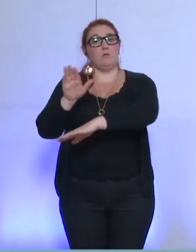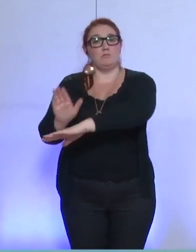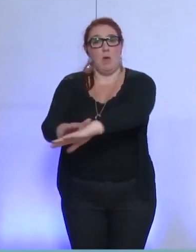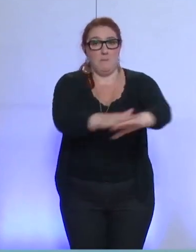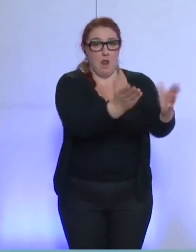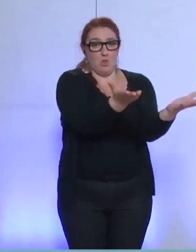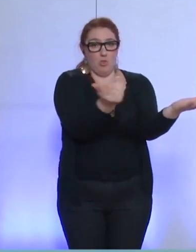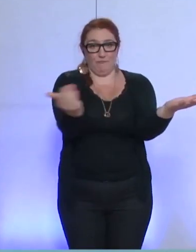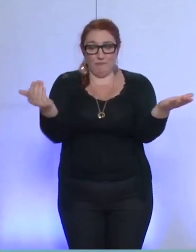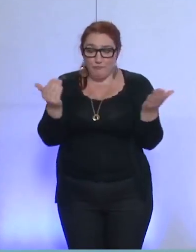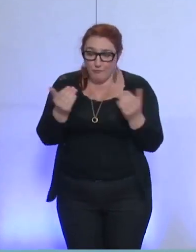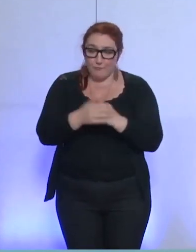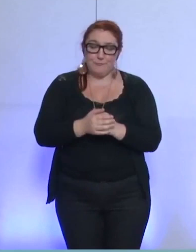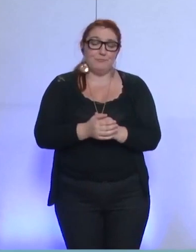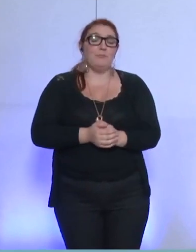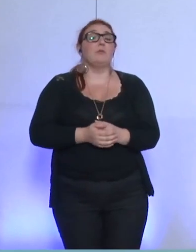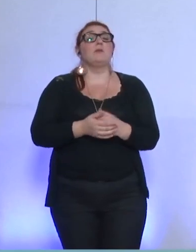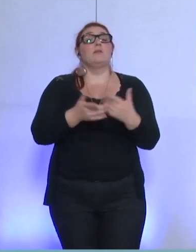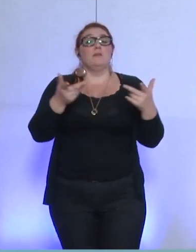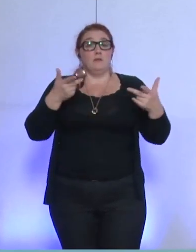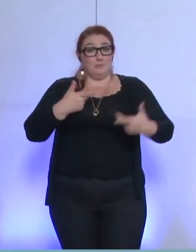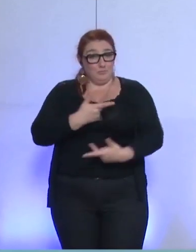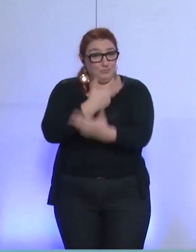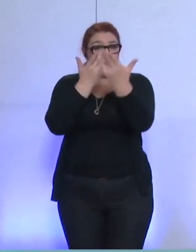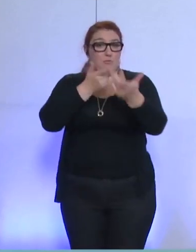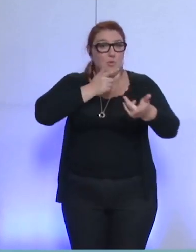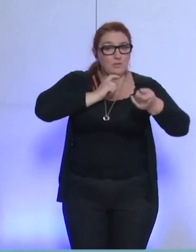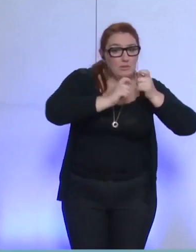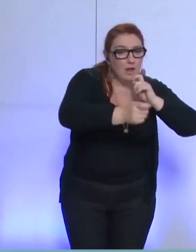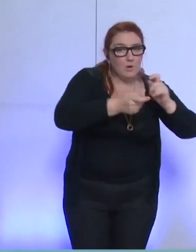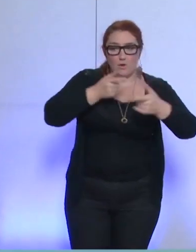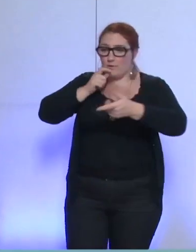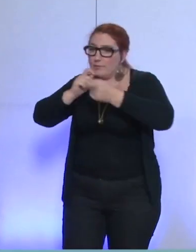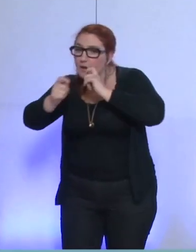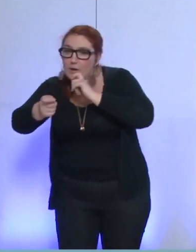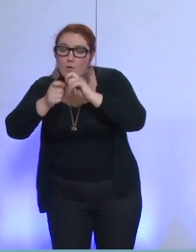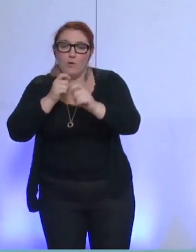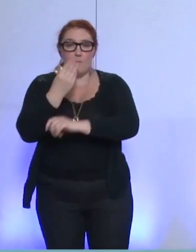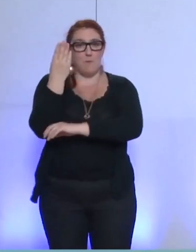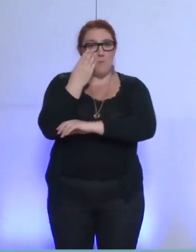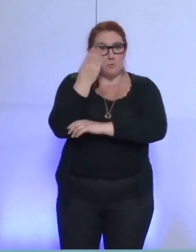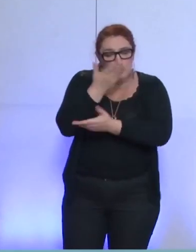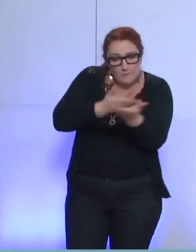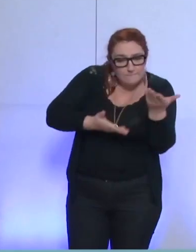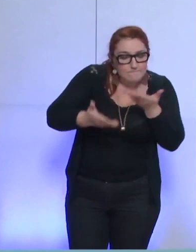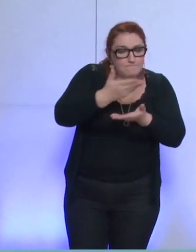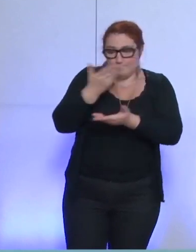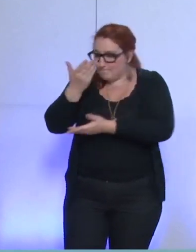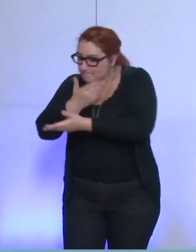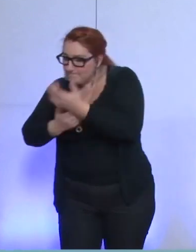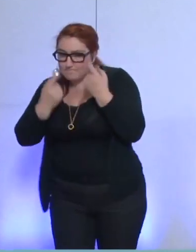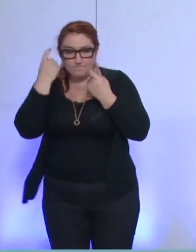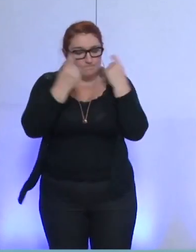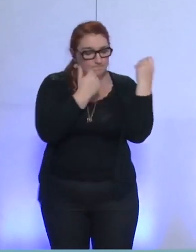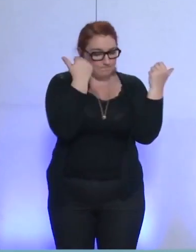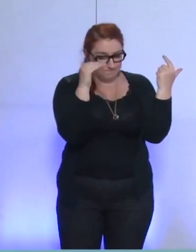Alors, cette phase de dialogue a permis, donc, de définir le besoin et il faut comprendre qu'ensuite, on